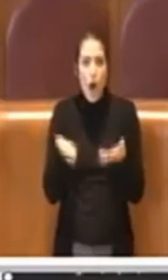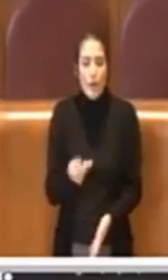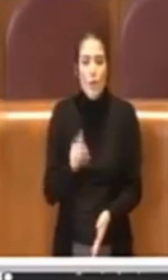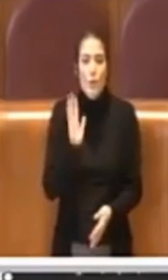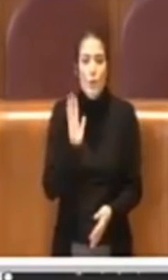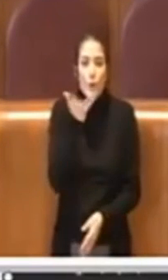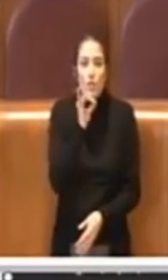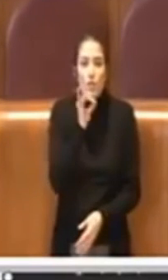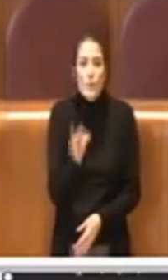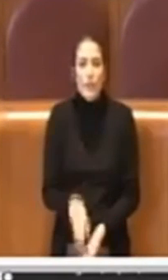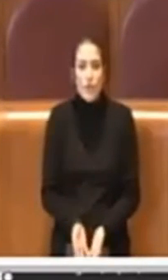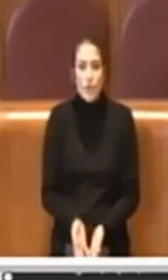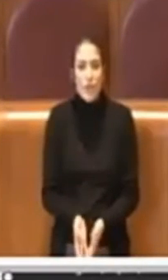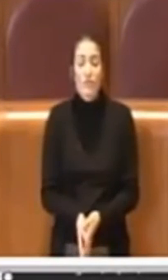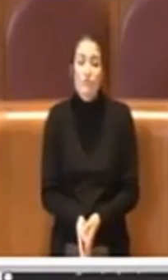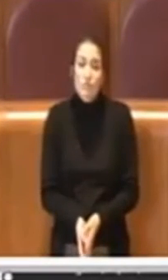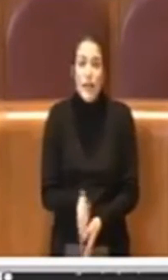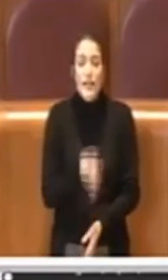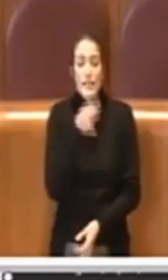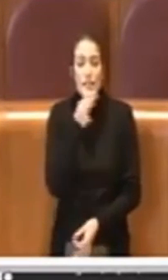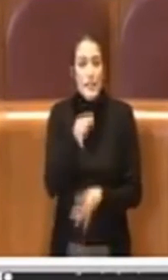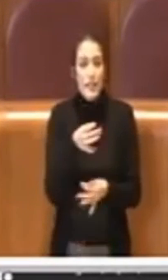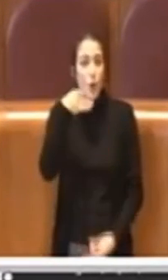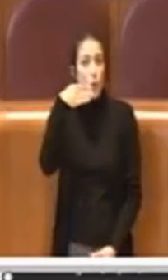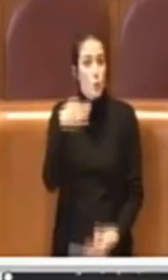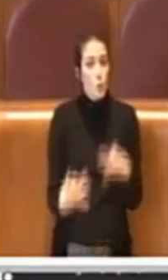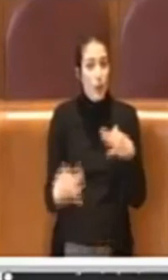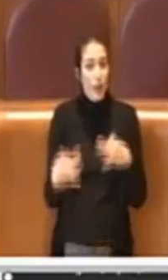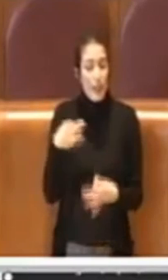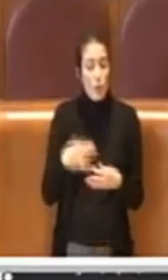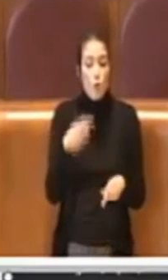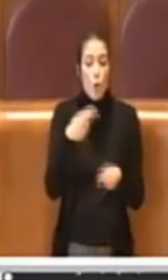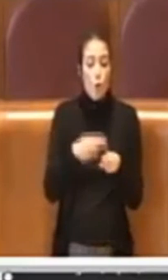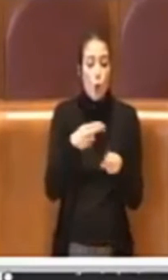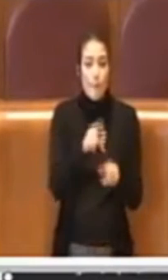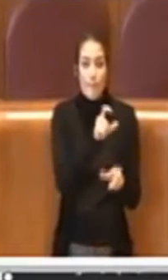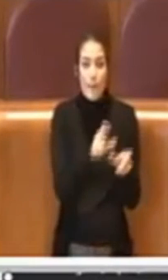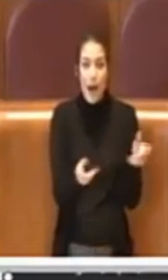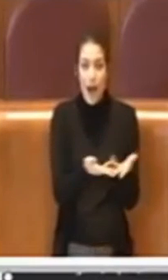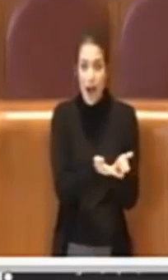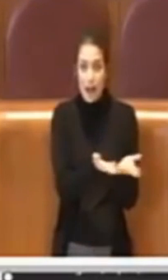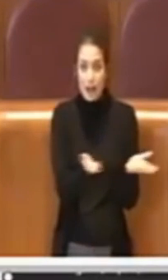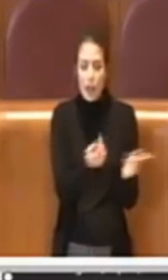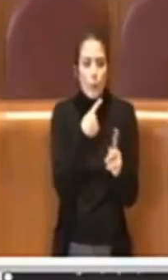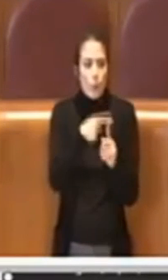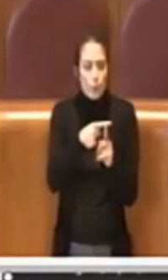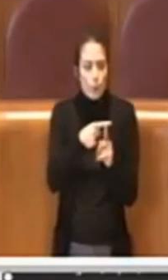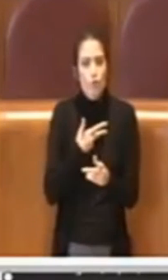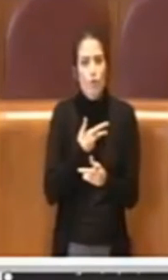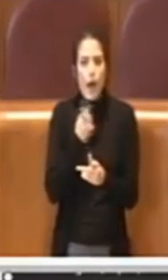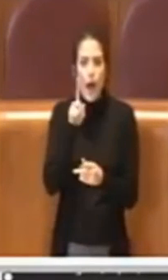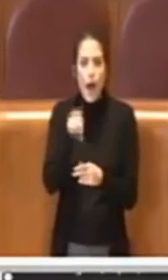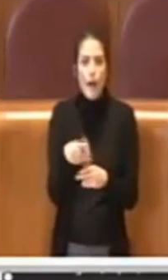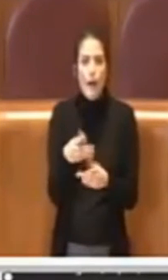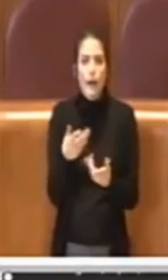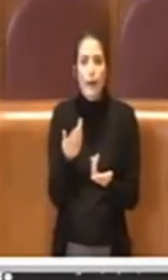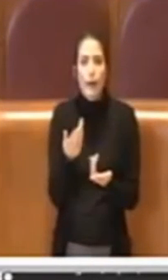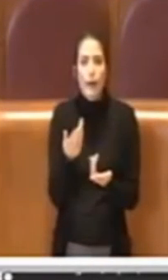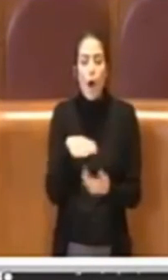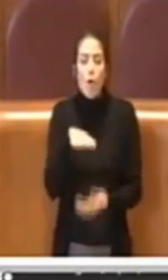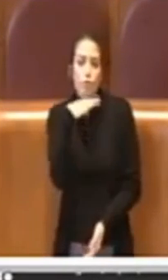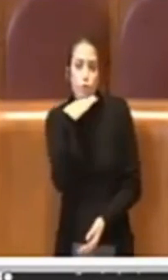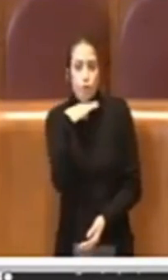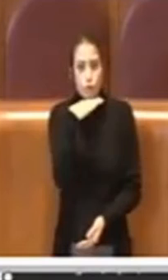15%, per cui il giudizio dei romani, e poi abbiamo anche gli